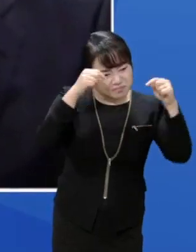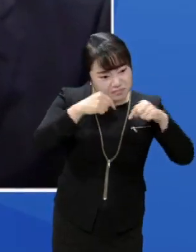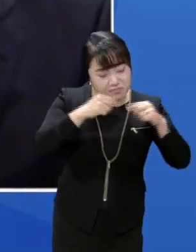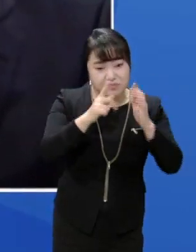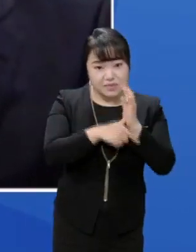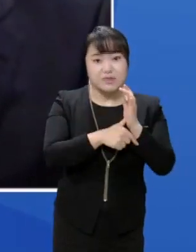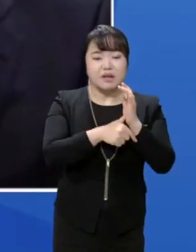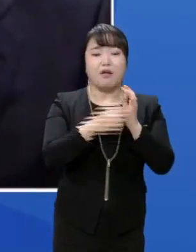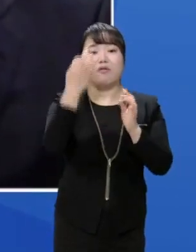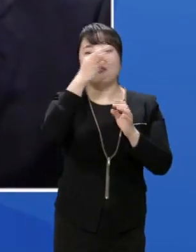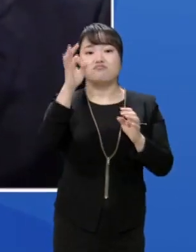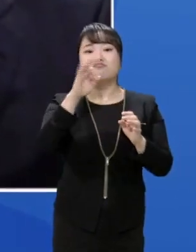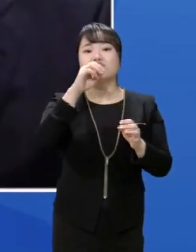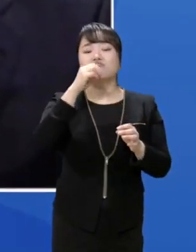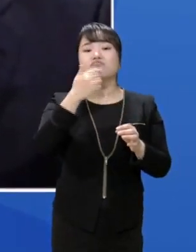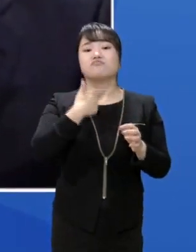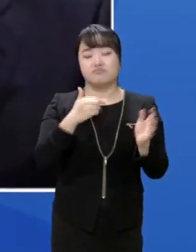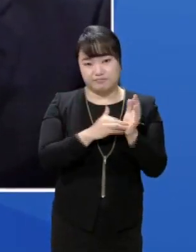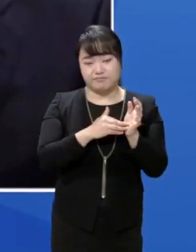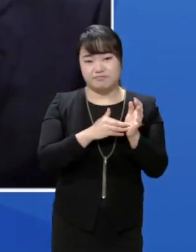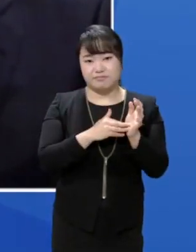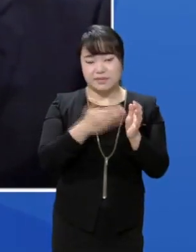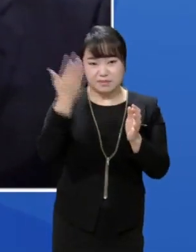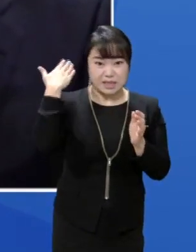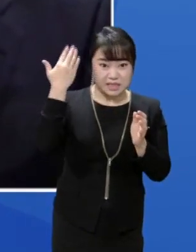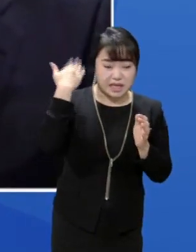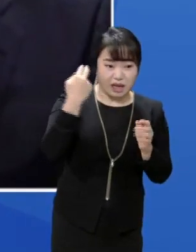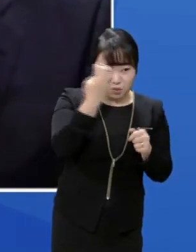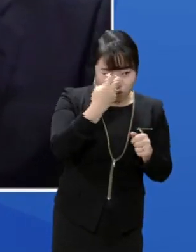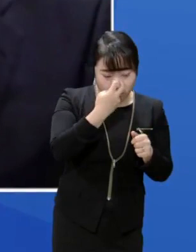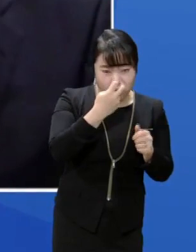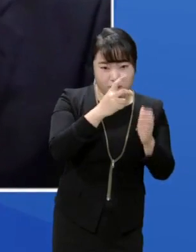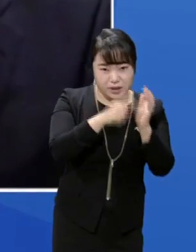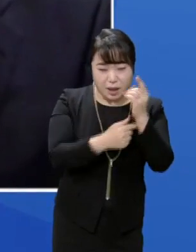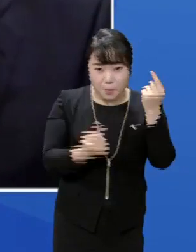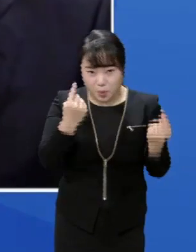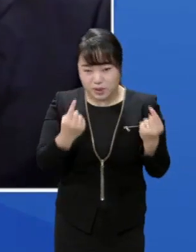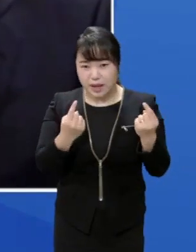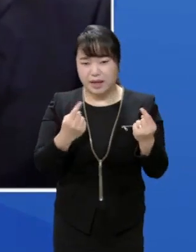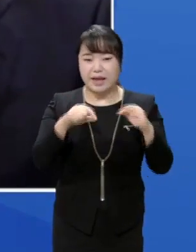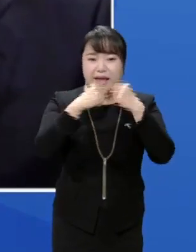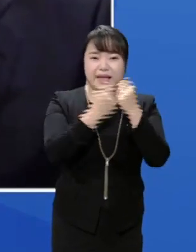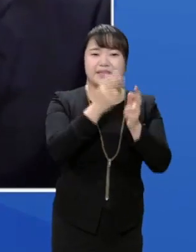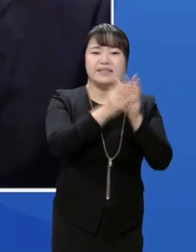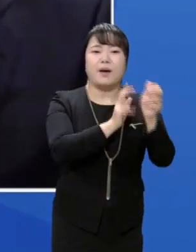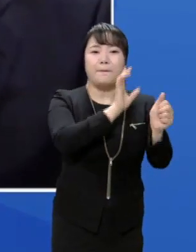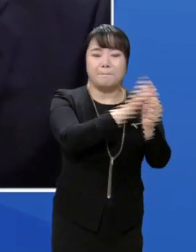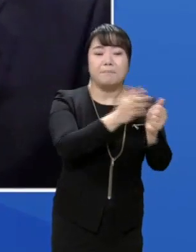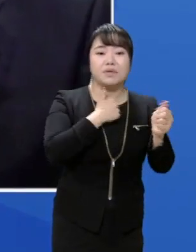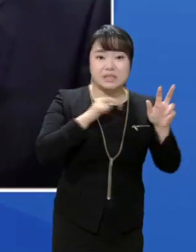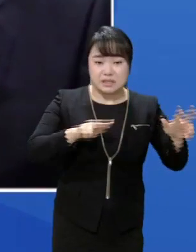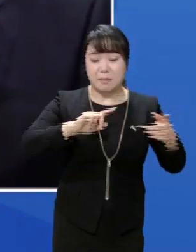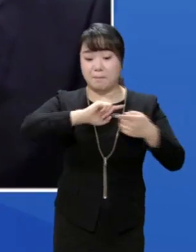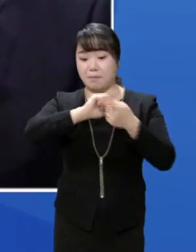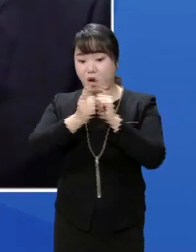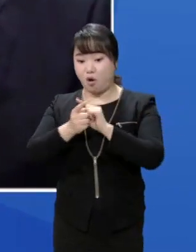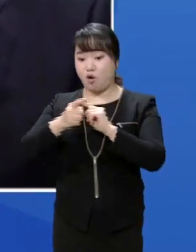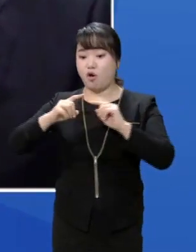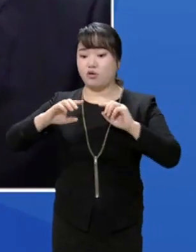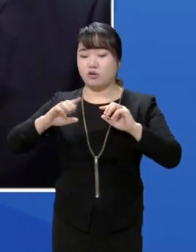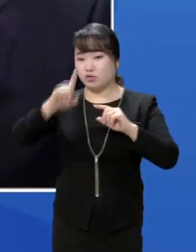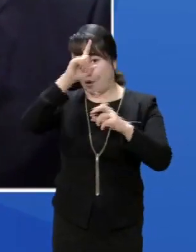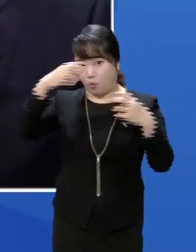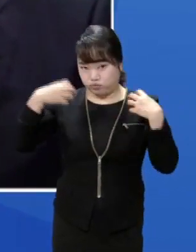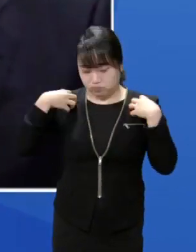통과가 된 겁니다. 다만 그 당시에 했던 조건에서는 민자였는데 지금은 재정사업, 즉 국가